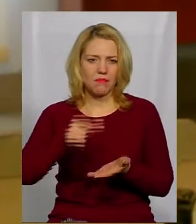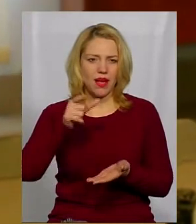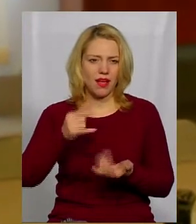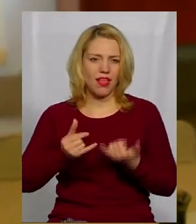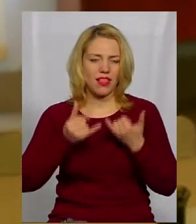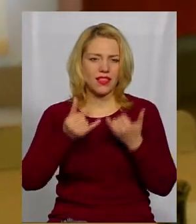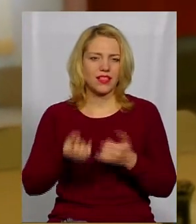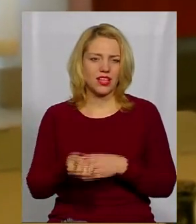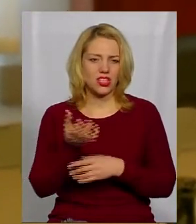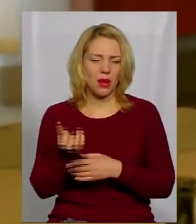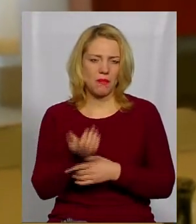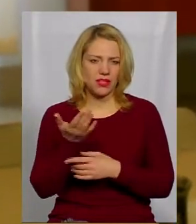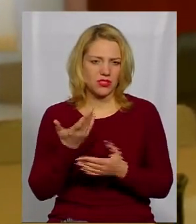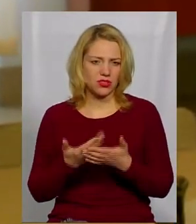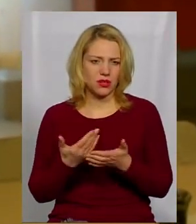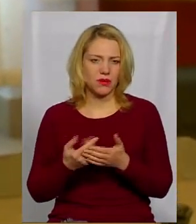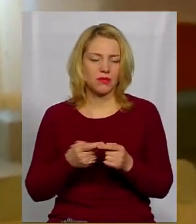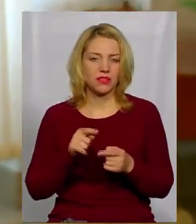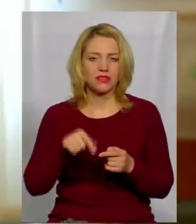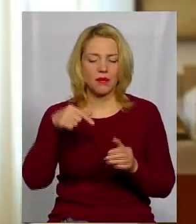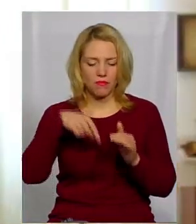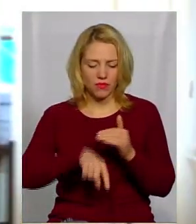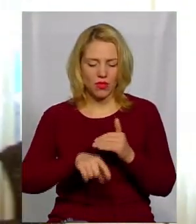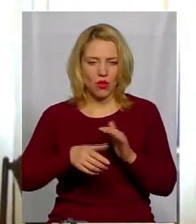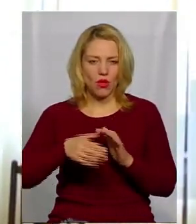знаходили пляшки шампанського раніше в підвалах цього палацу.